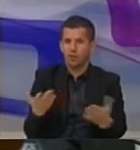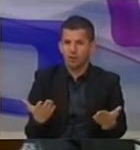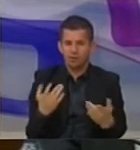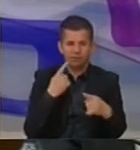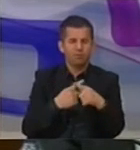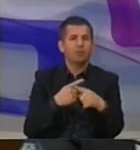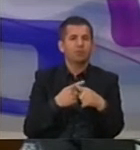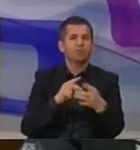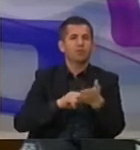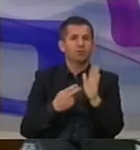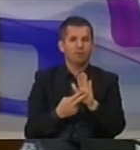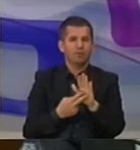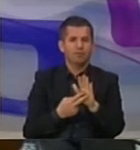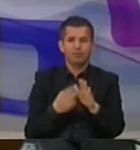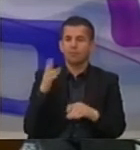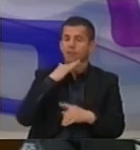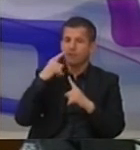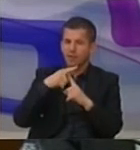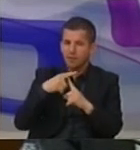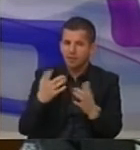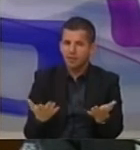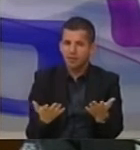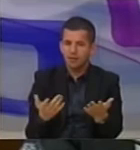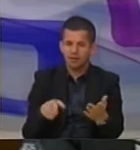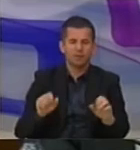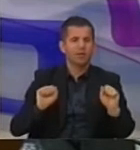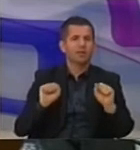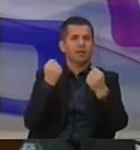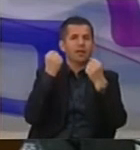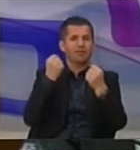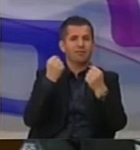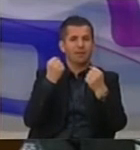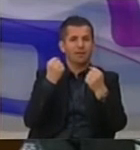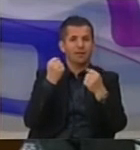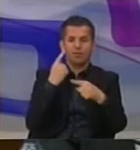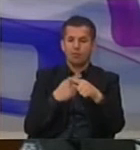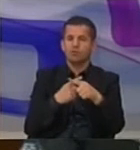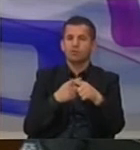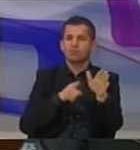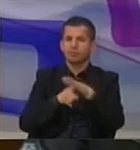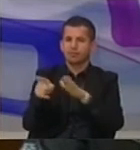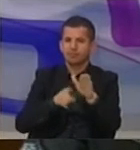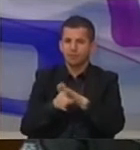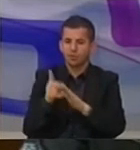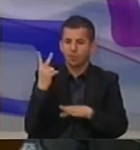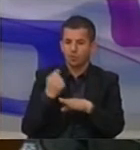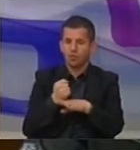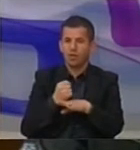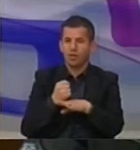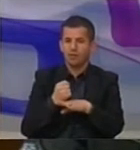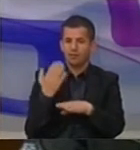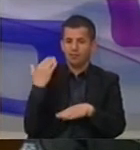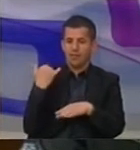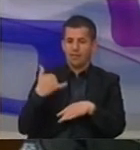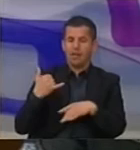balafacim me problemin e trejtë që spra, greve në dhe minatorve, dhe flukësi migrimit në dy muajtë e partë e këti